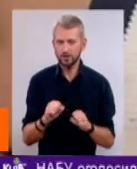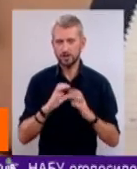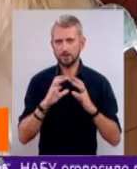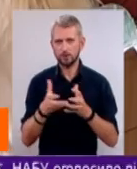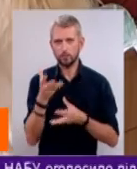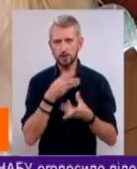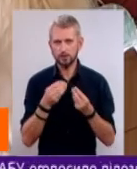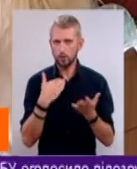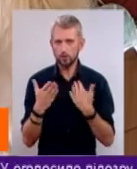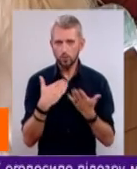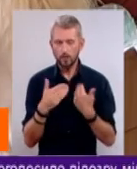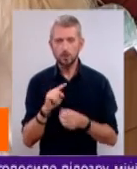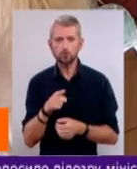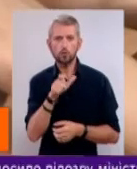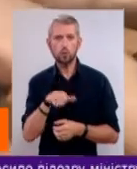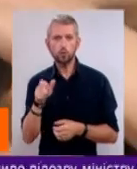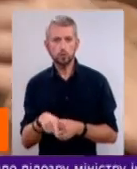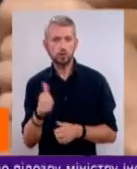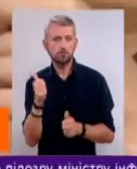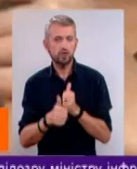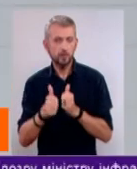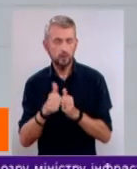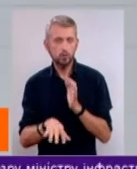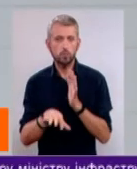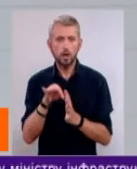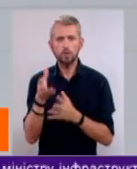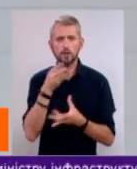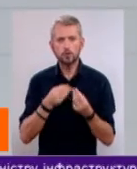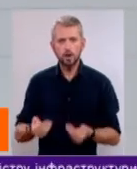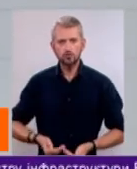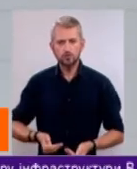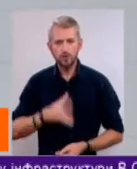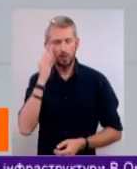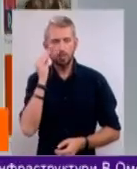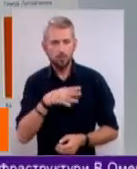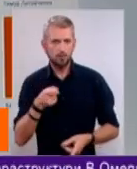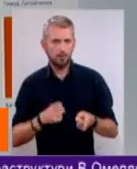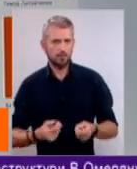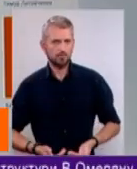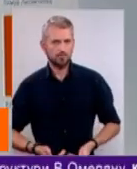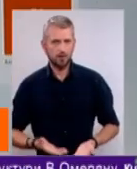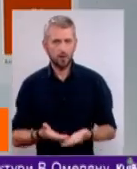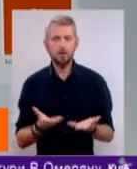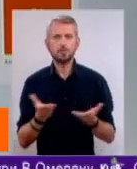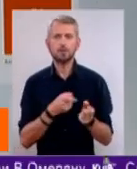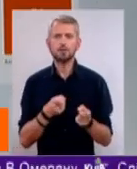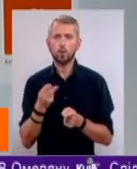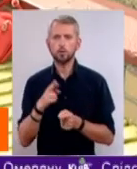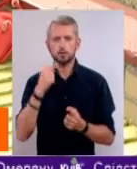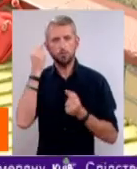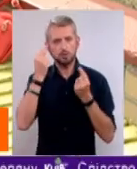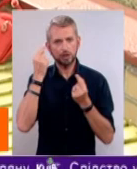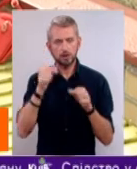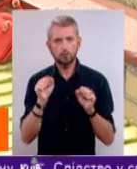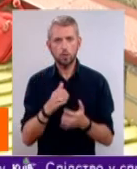світу фіктивного спілкування? Чому люди дедалі частіше обирають віртуальне життя, нехтою чи реальним? Які загрози для психіки